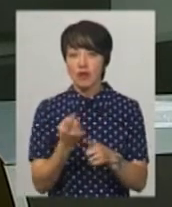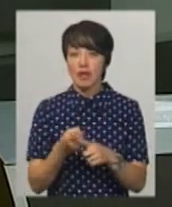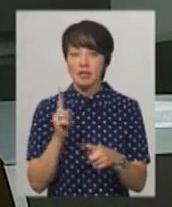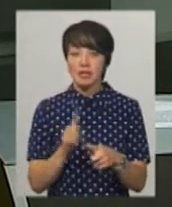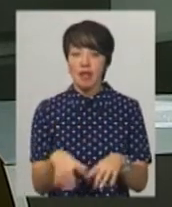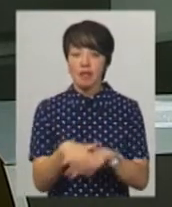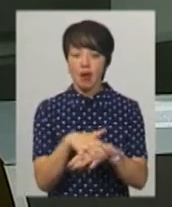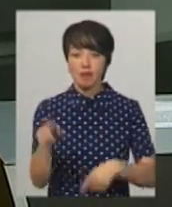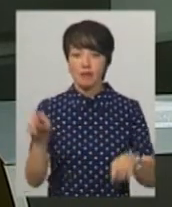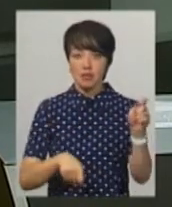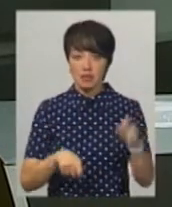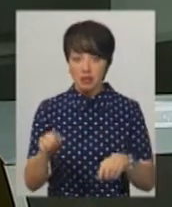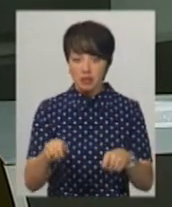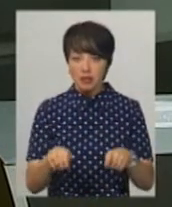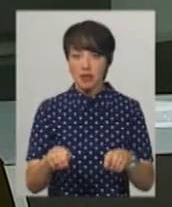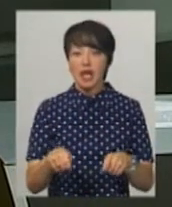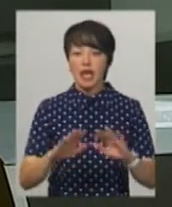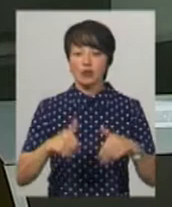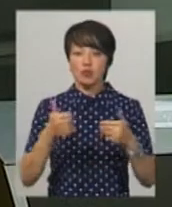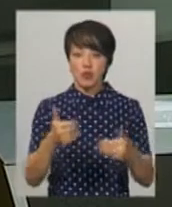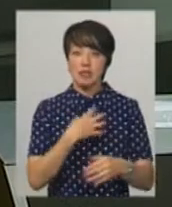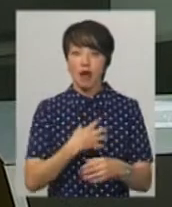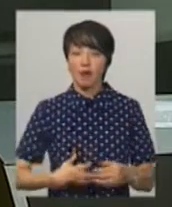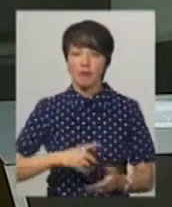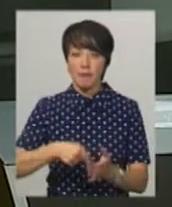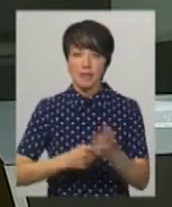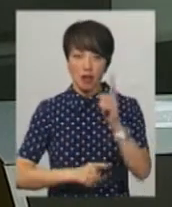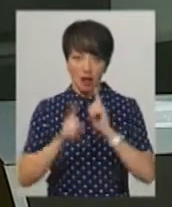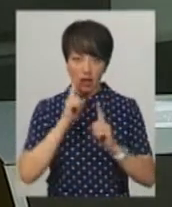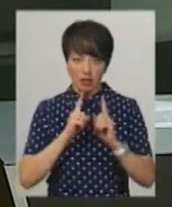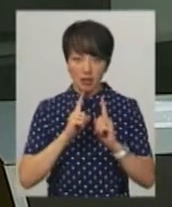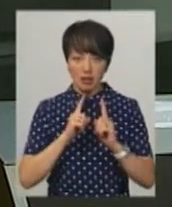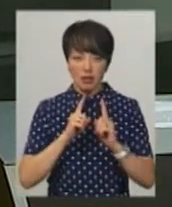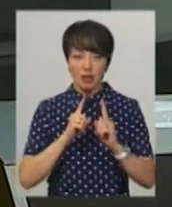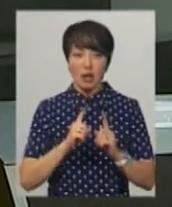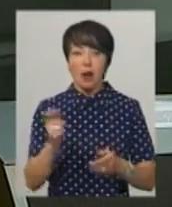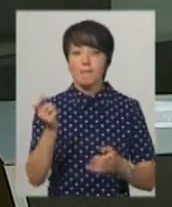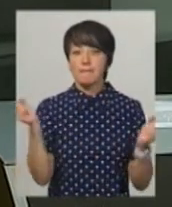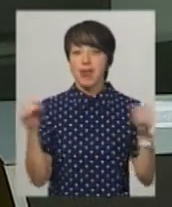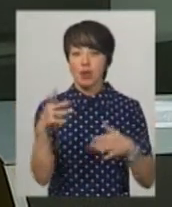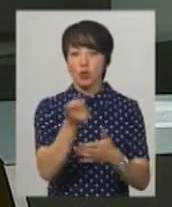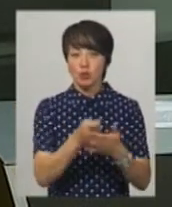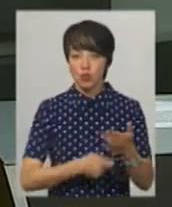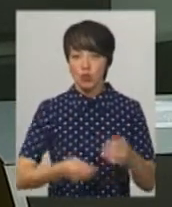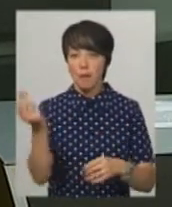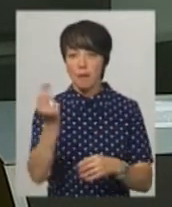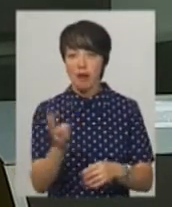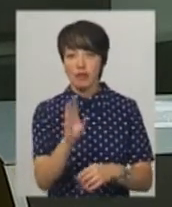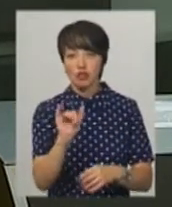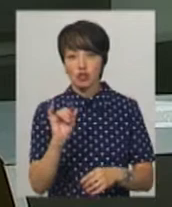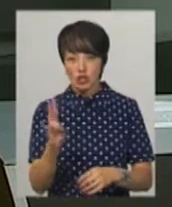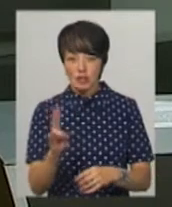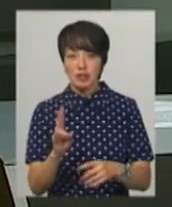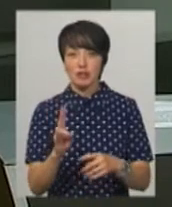-екофестивалі «Колодар», який ініціювала Славуцька міська рада. Пленер художників «Барви Нетішина», свято – це